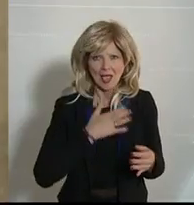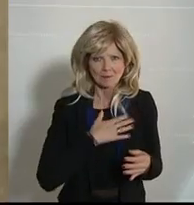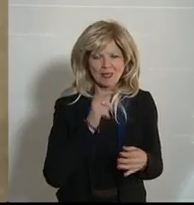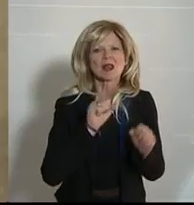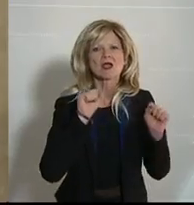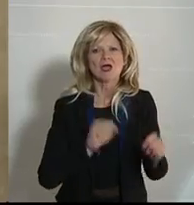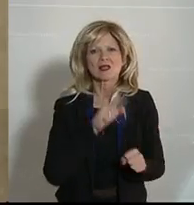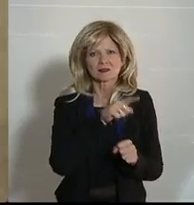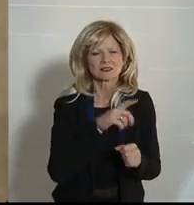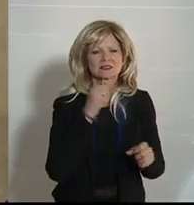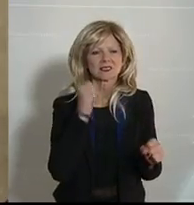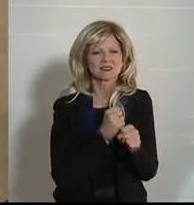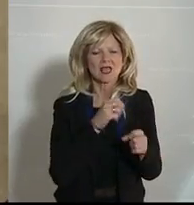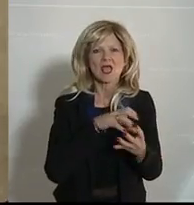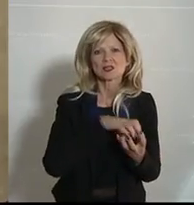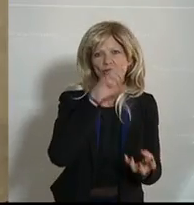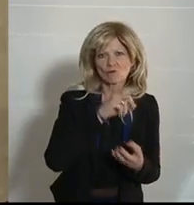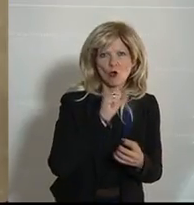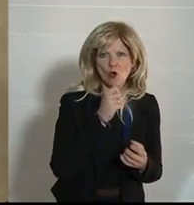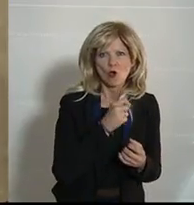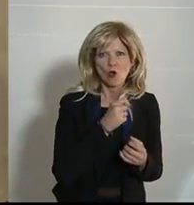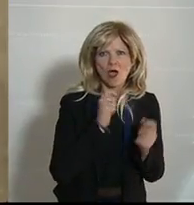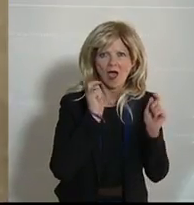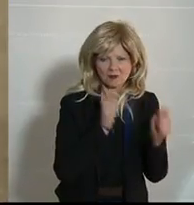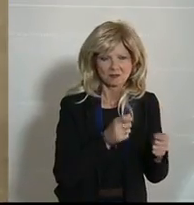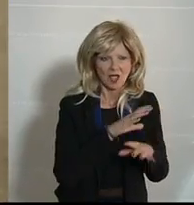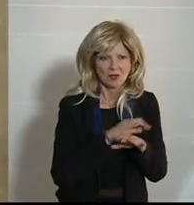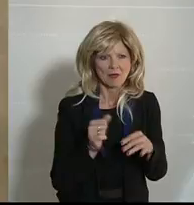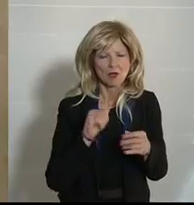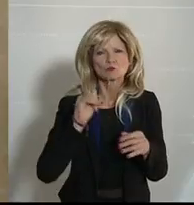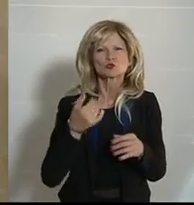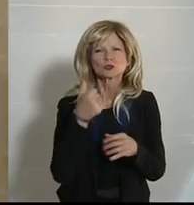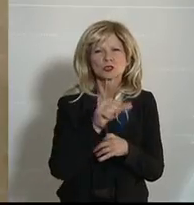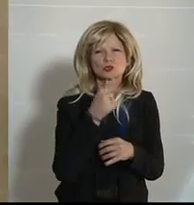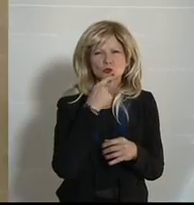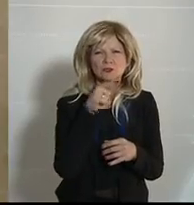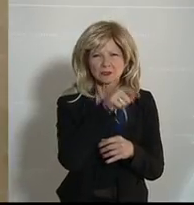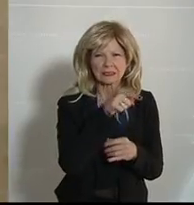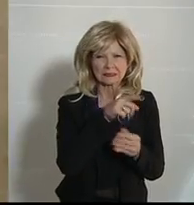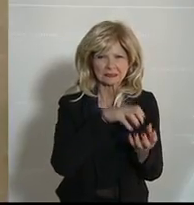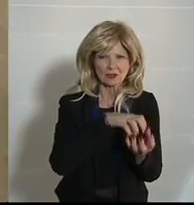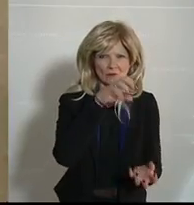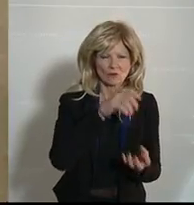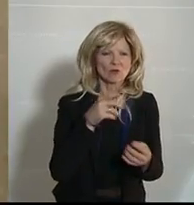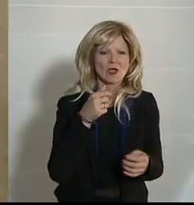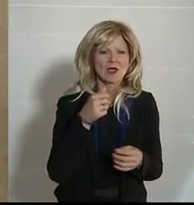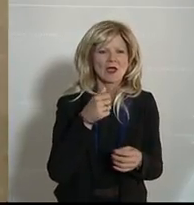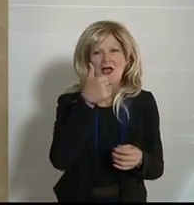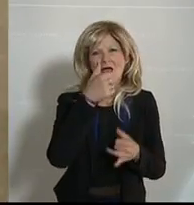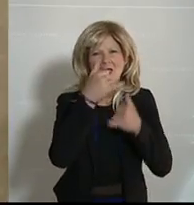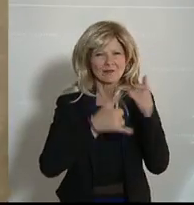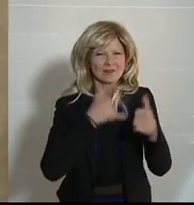zu stellen. Man muss dazu sagen, dass in den letzten Jahren auch dieser Fonds mit circa 600 Anträgen pro Jahr